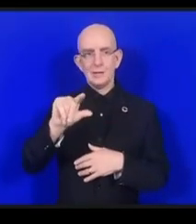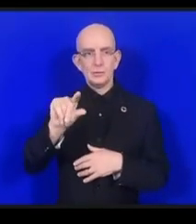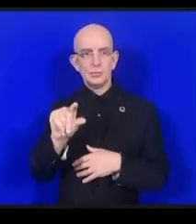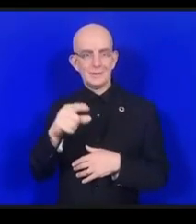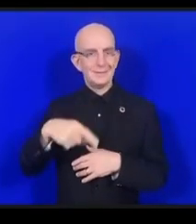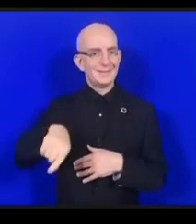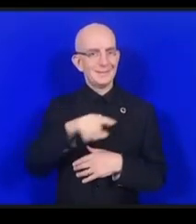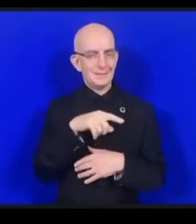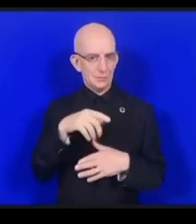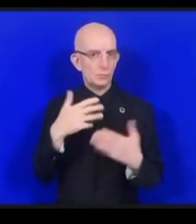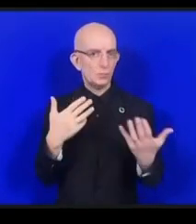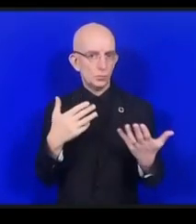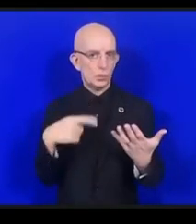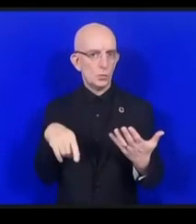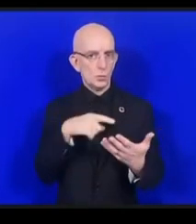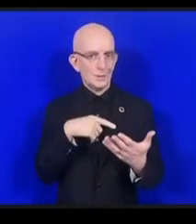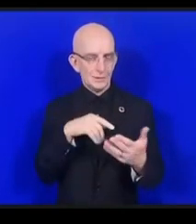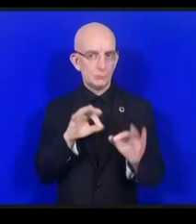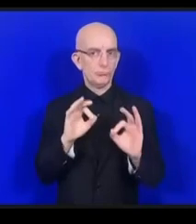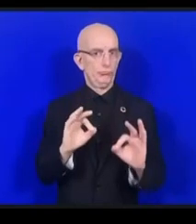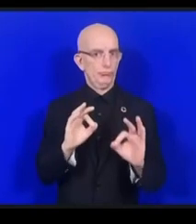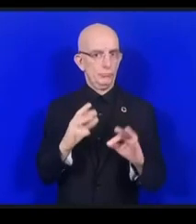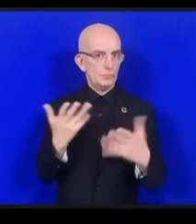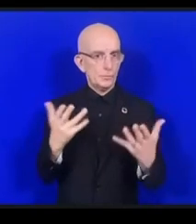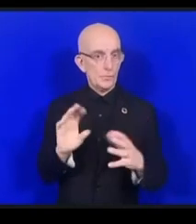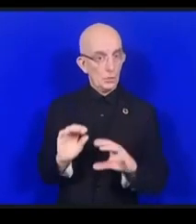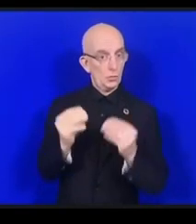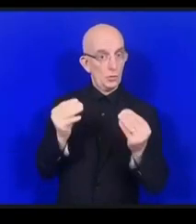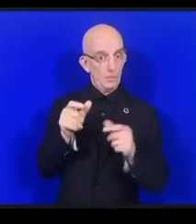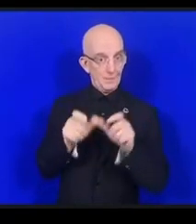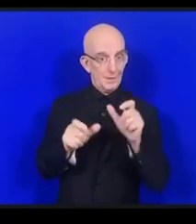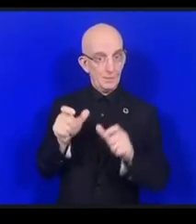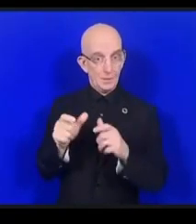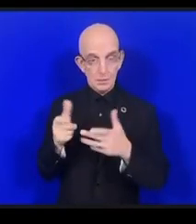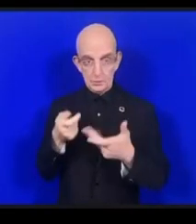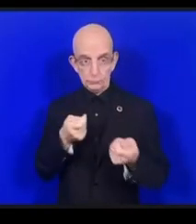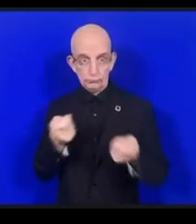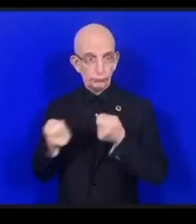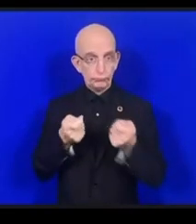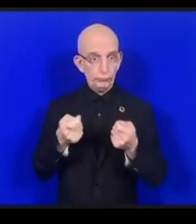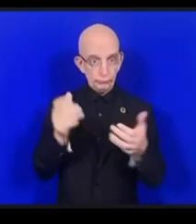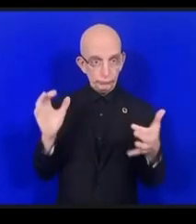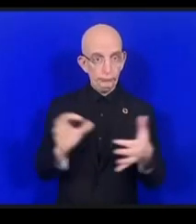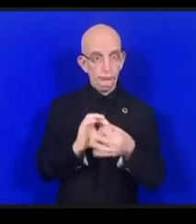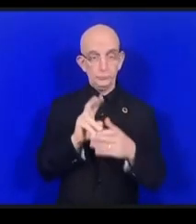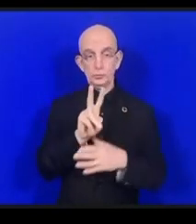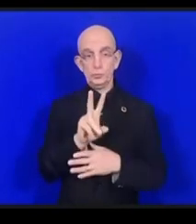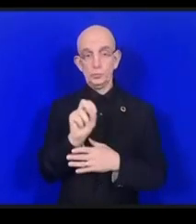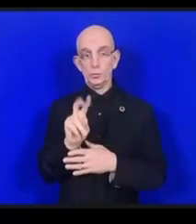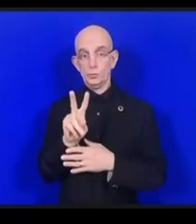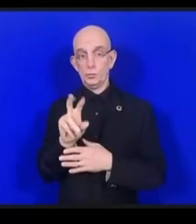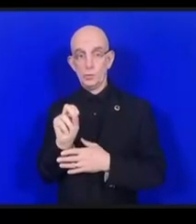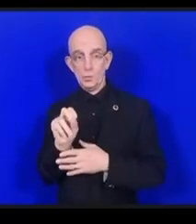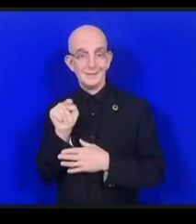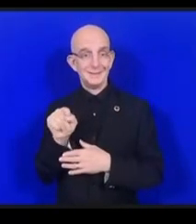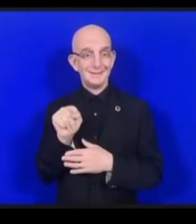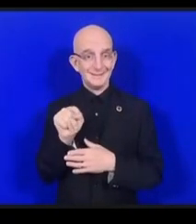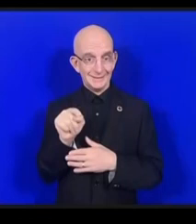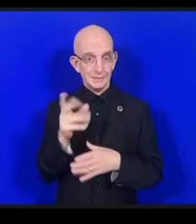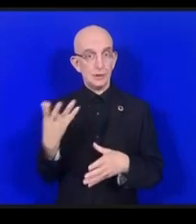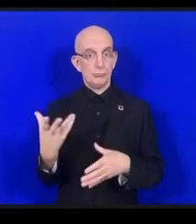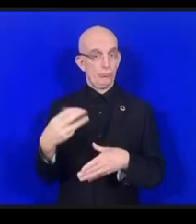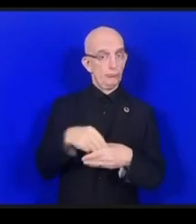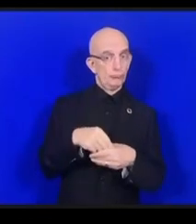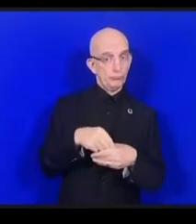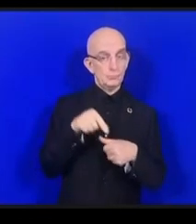nous avons commencé à travailler dès 2020 pour participer au